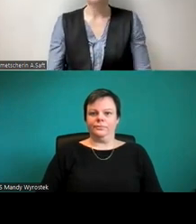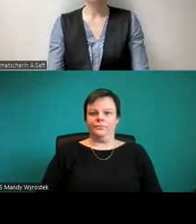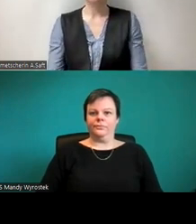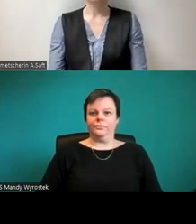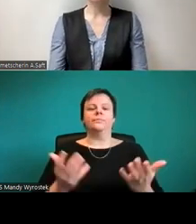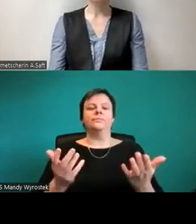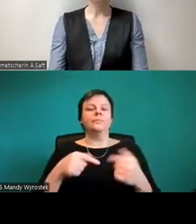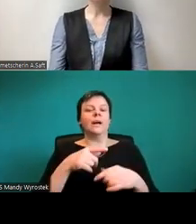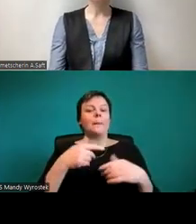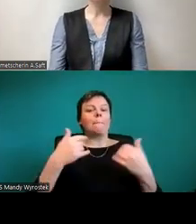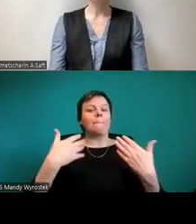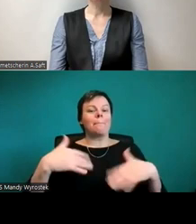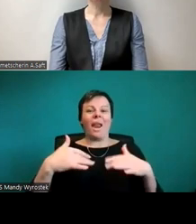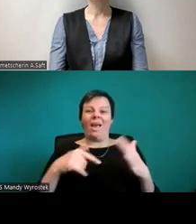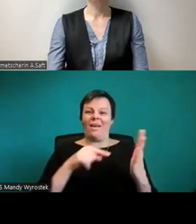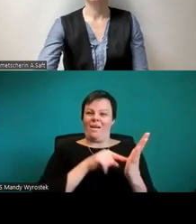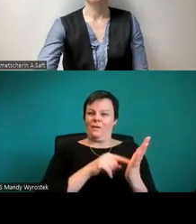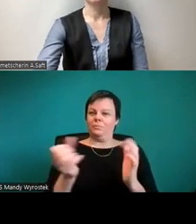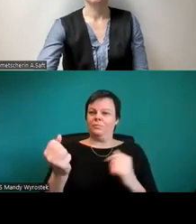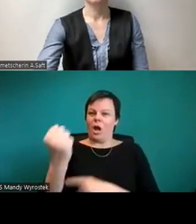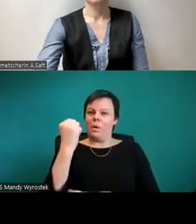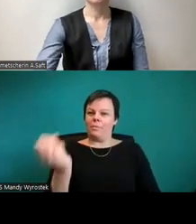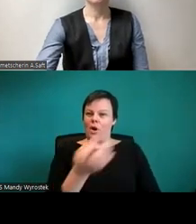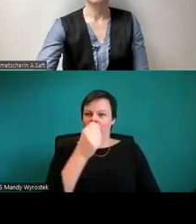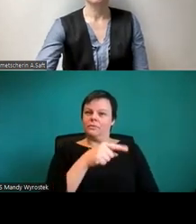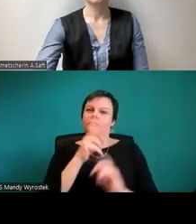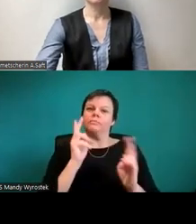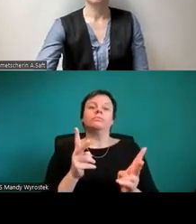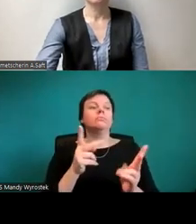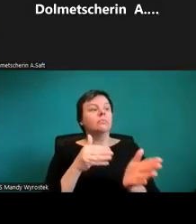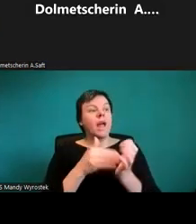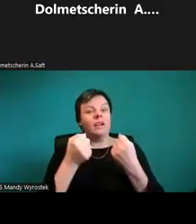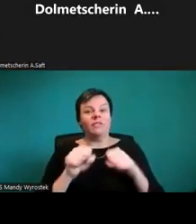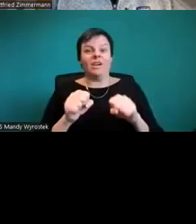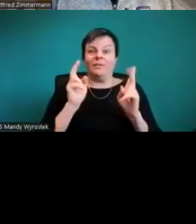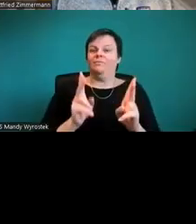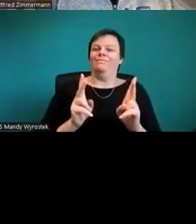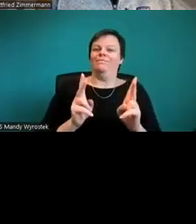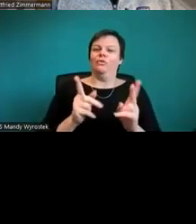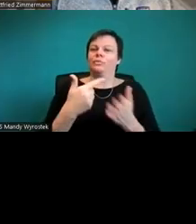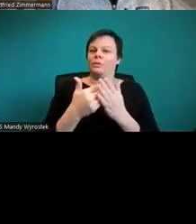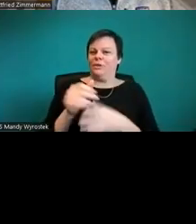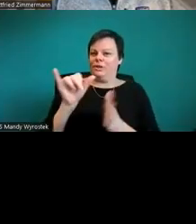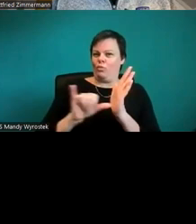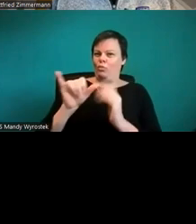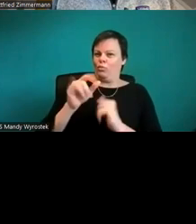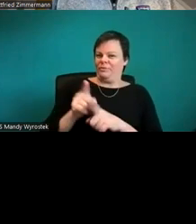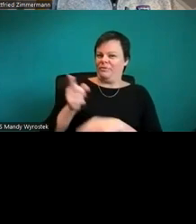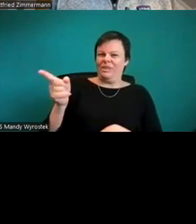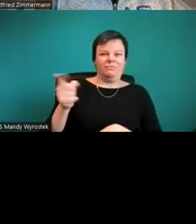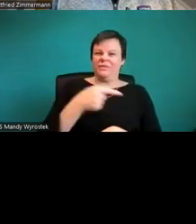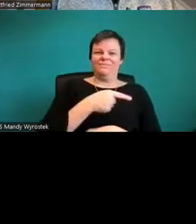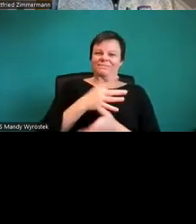PowerPoint ist allerdings nicht so barrierefrei, wie zum Beispiel der in YouTube. Also wenn Sie es richtig gut machen wollen,